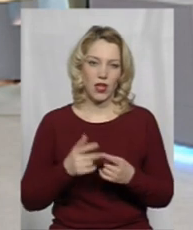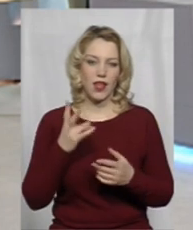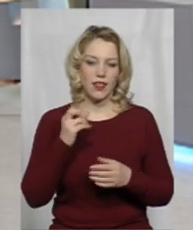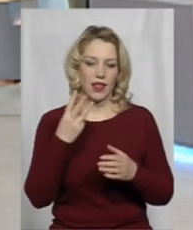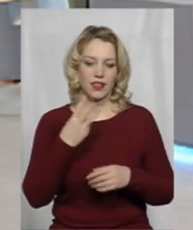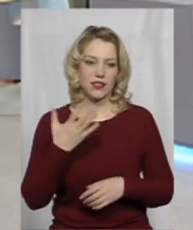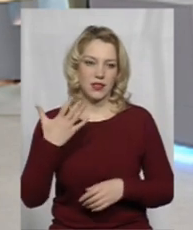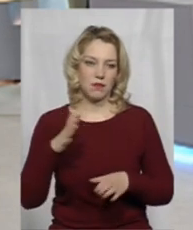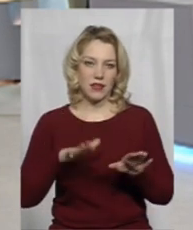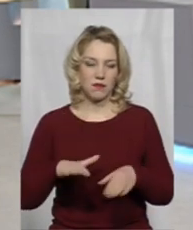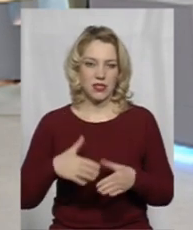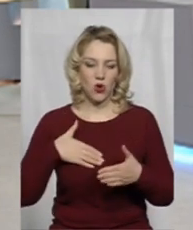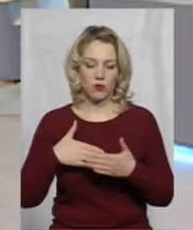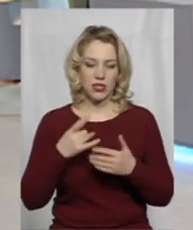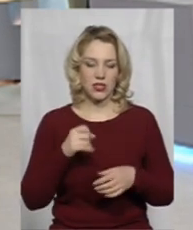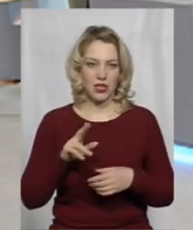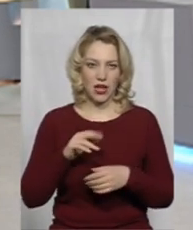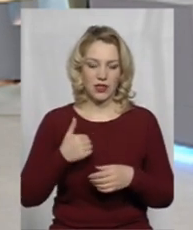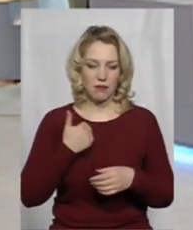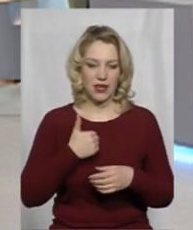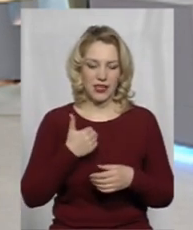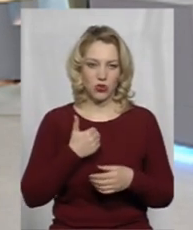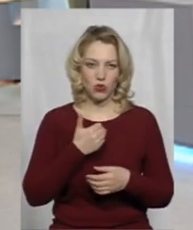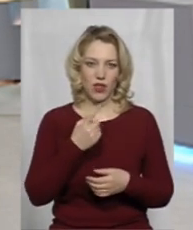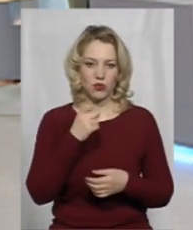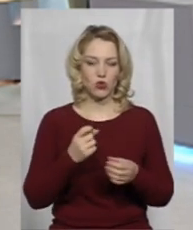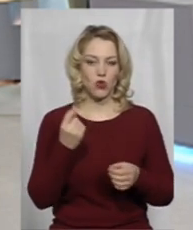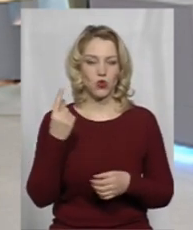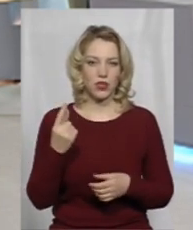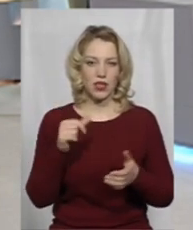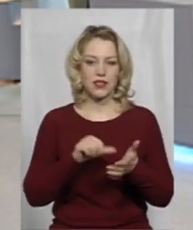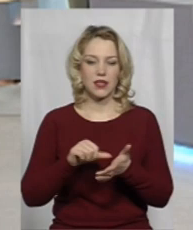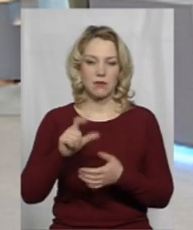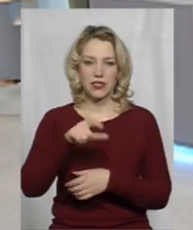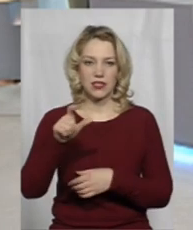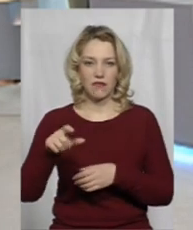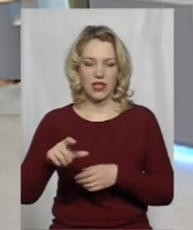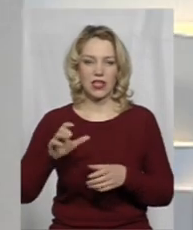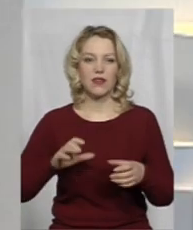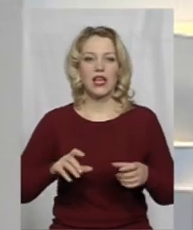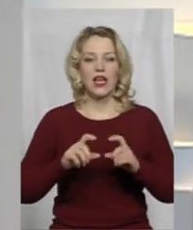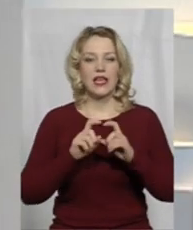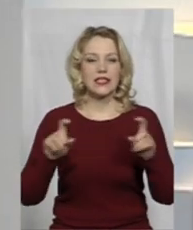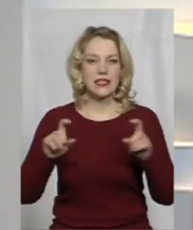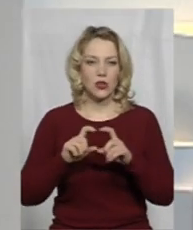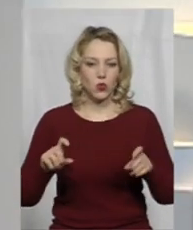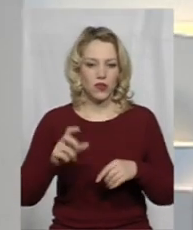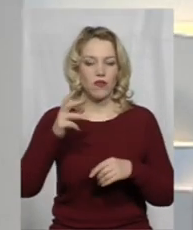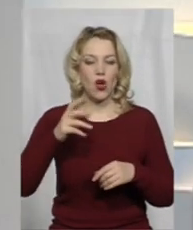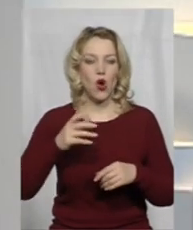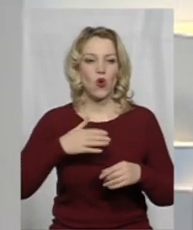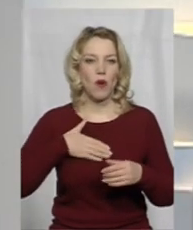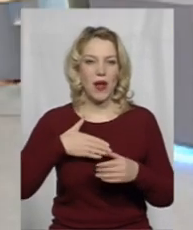35 місць у Громадській раді претендувало 111 представників інститутів громадянського суспільства.